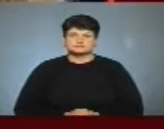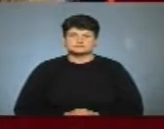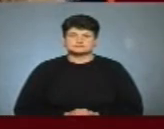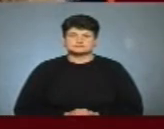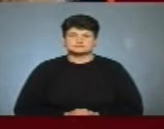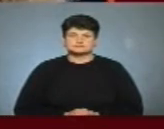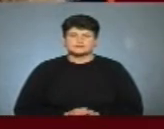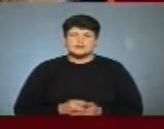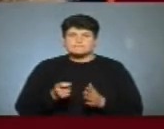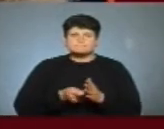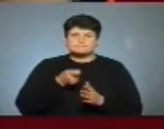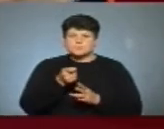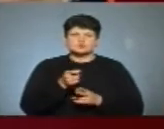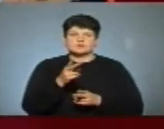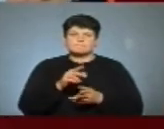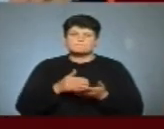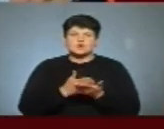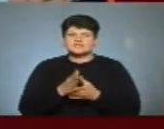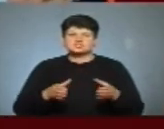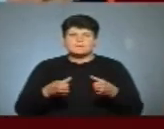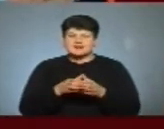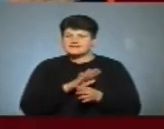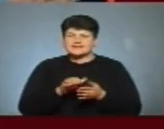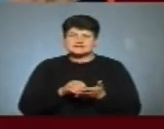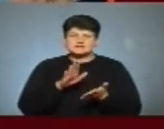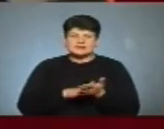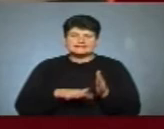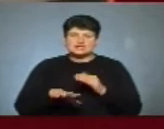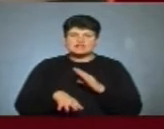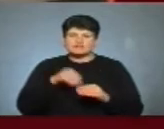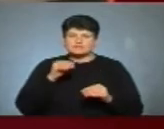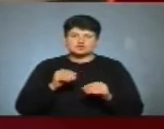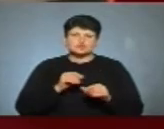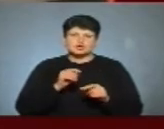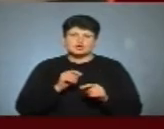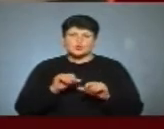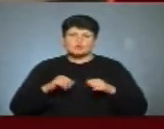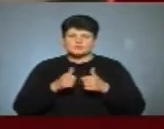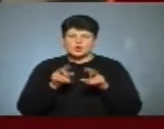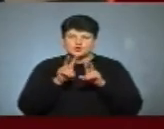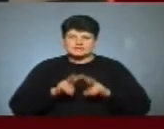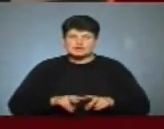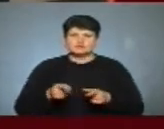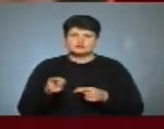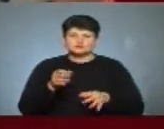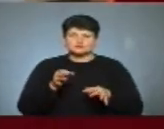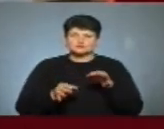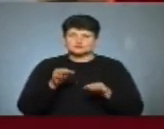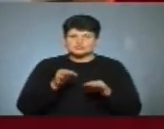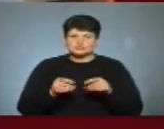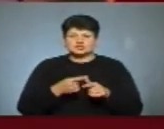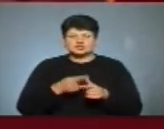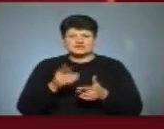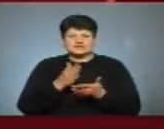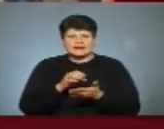Позови політичних партій, які не зареєстрували територіальні виборчі комісії, розглядають у Тернопільському адмінсуді. Чи є рішення?